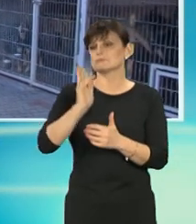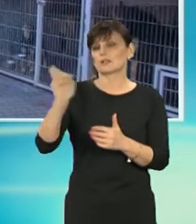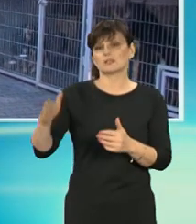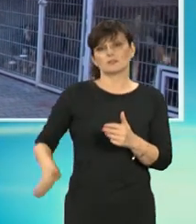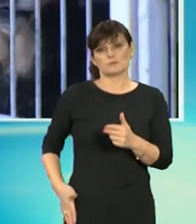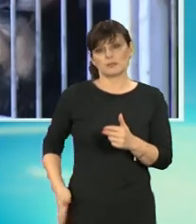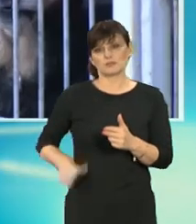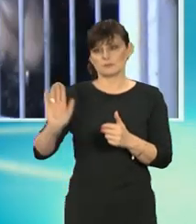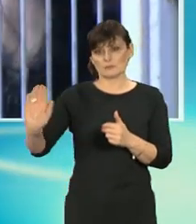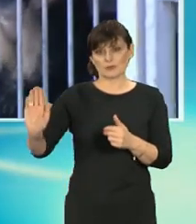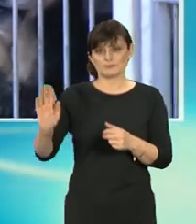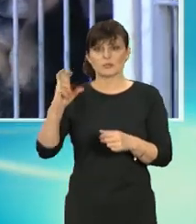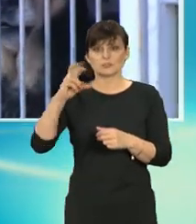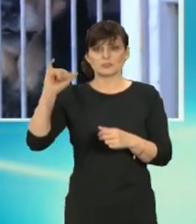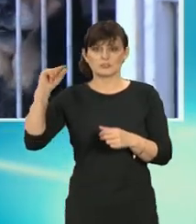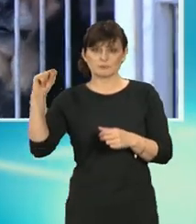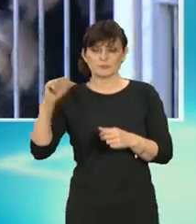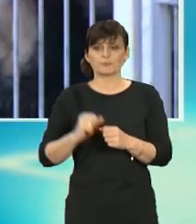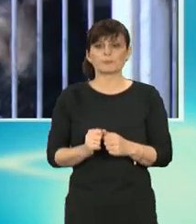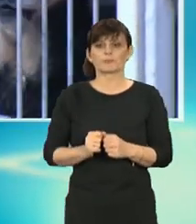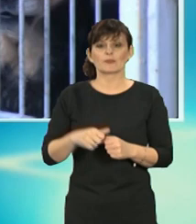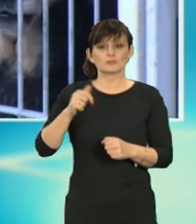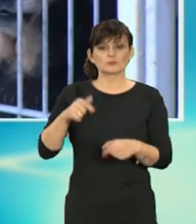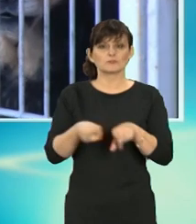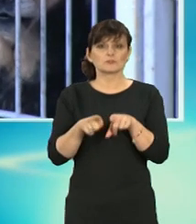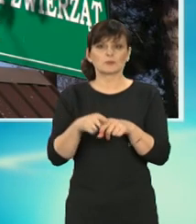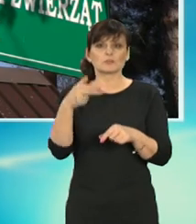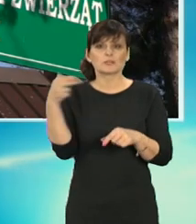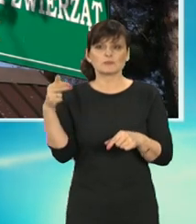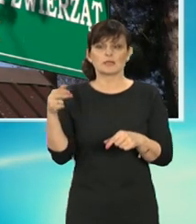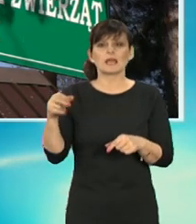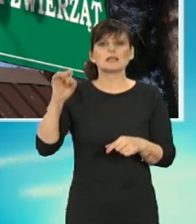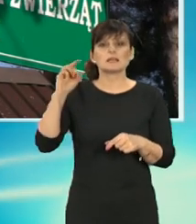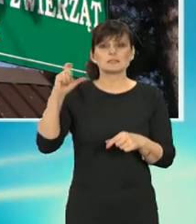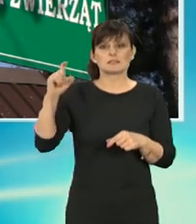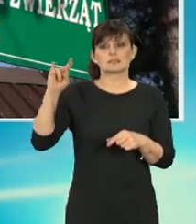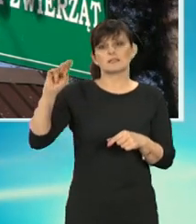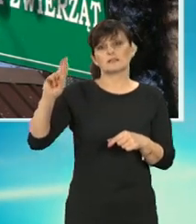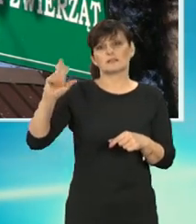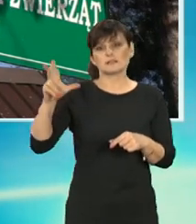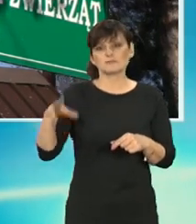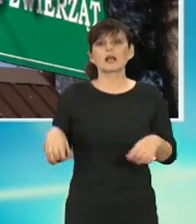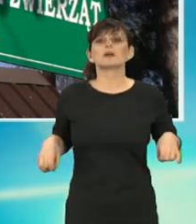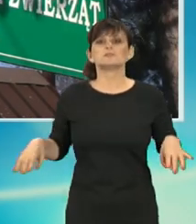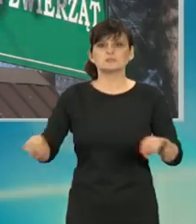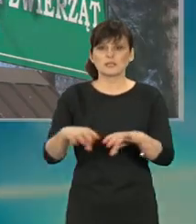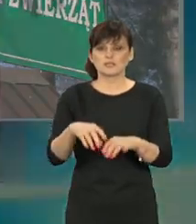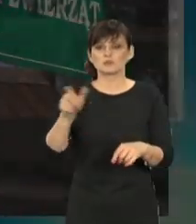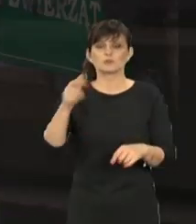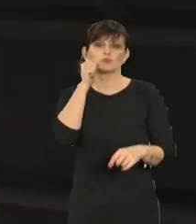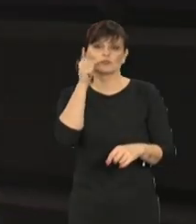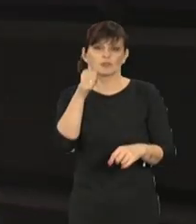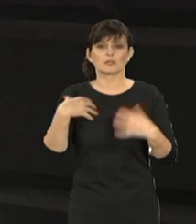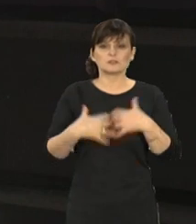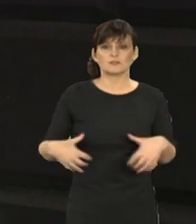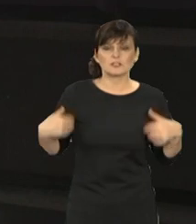psa. No właśnie tutaj też jeżeli możemy poruszyć ten temat cyrków, bo niestety to w sumie nadal jest codzienność, prawda,